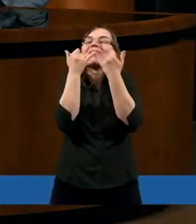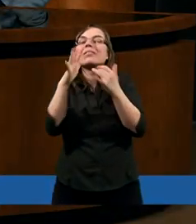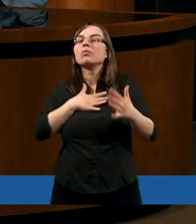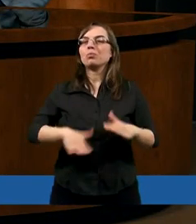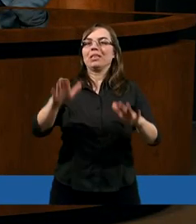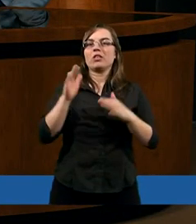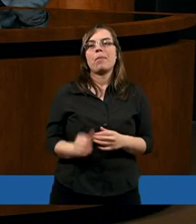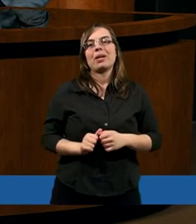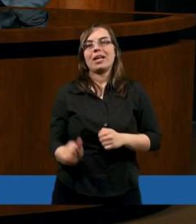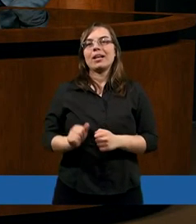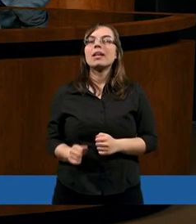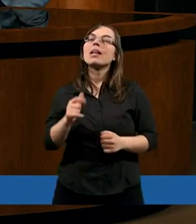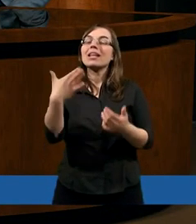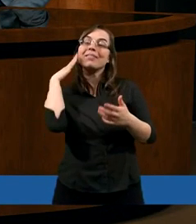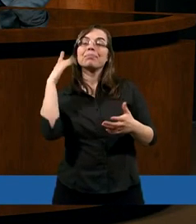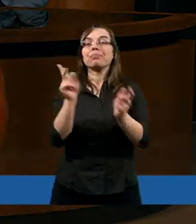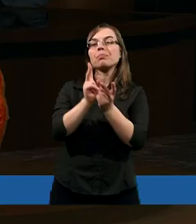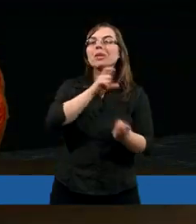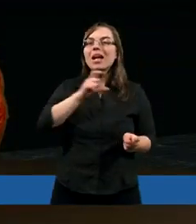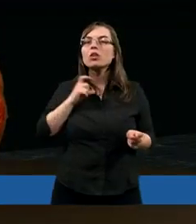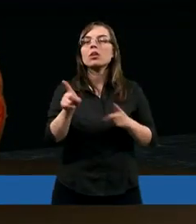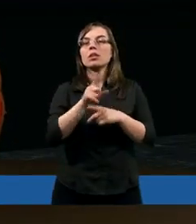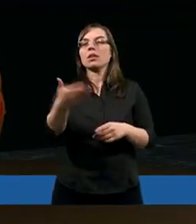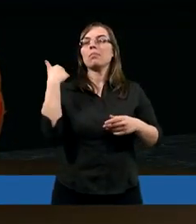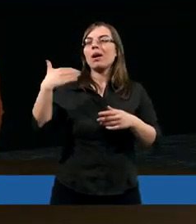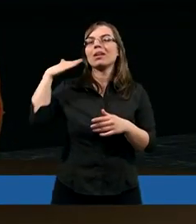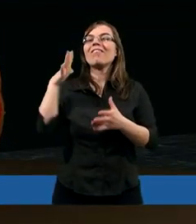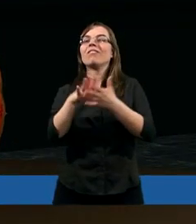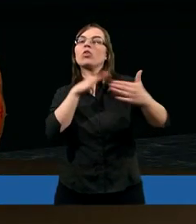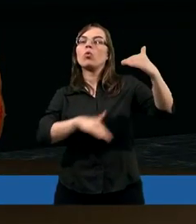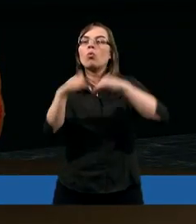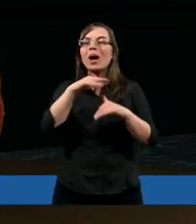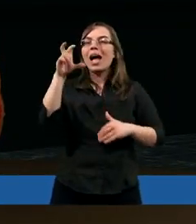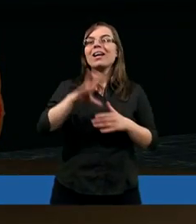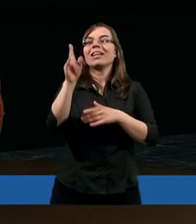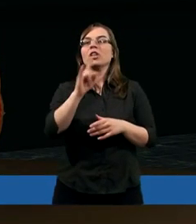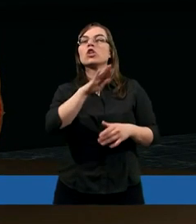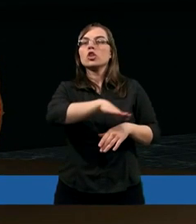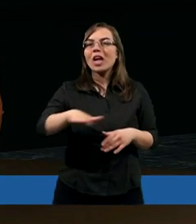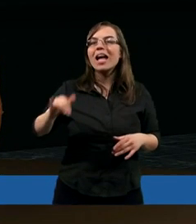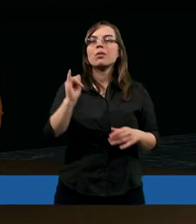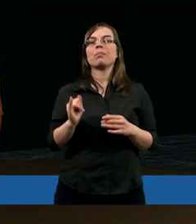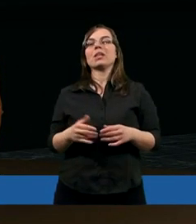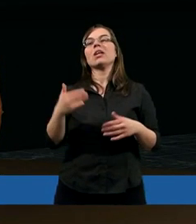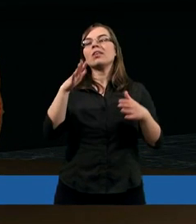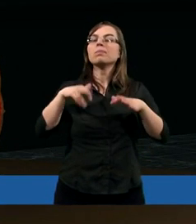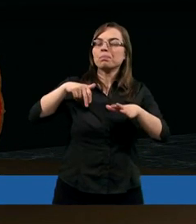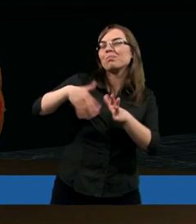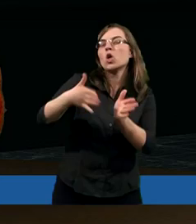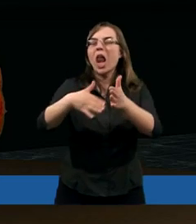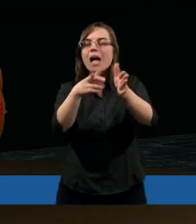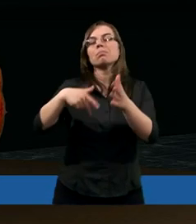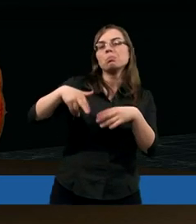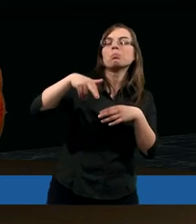Ja niedawno spotkałam pasterza. Byłam niedawno w górach z dzieciakami i kiedy szliśmy sobie szlakiem